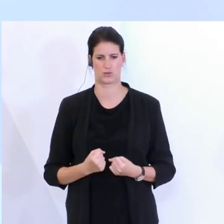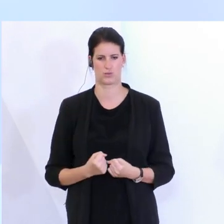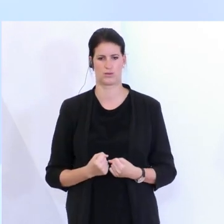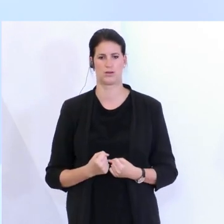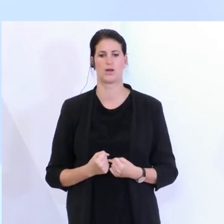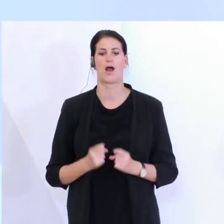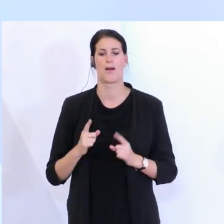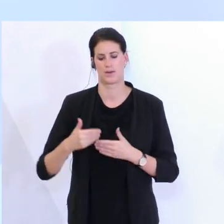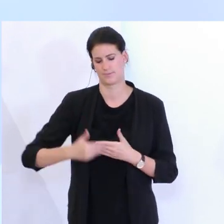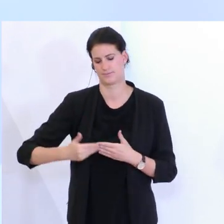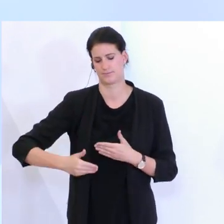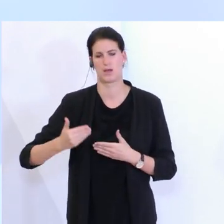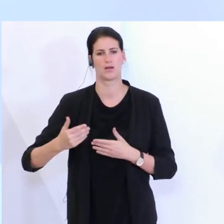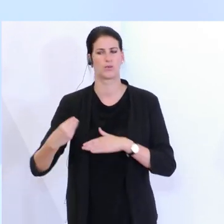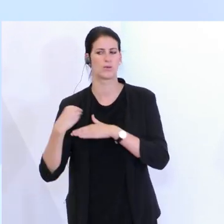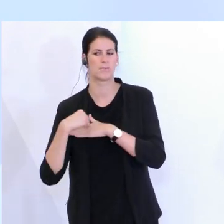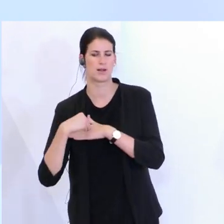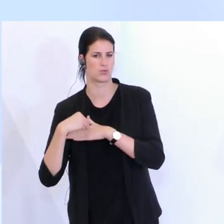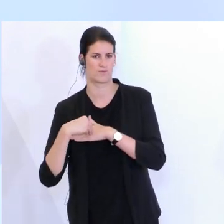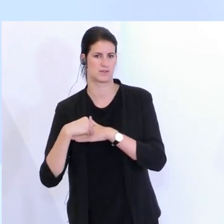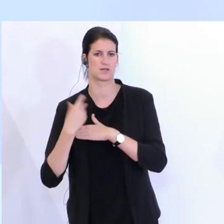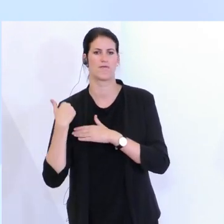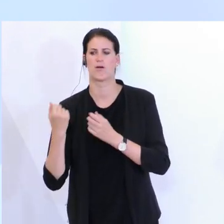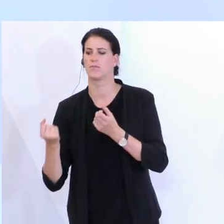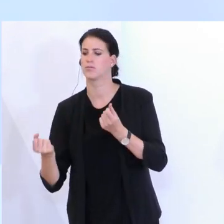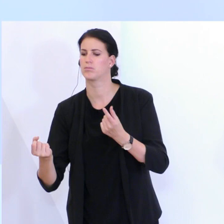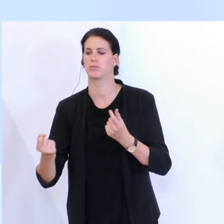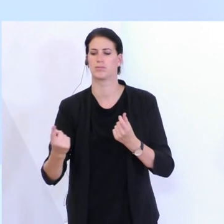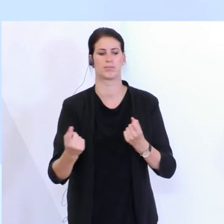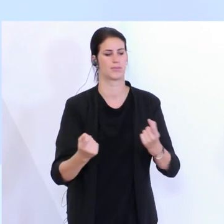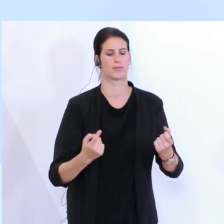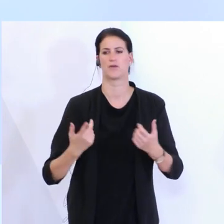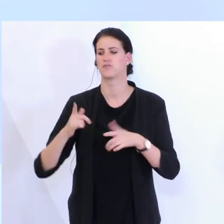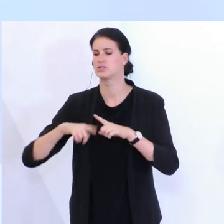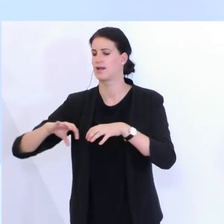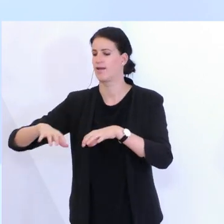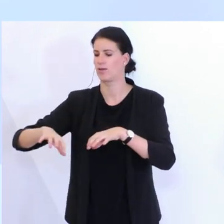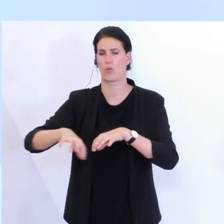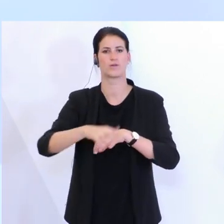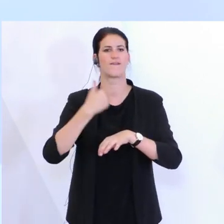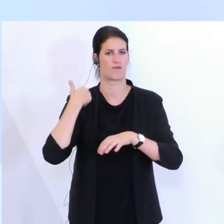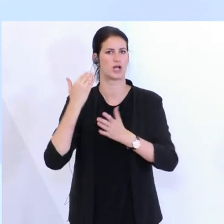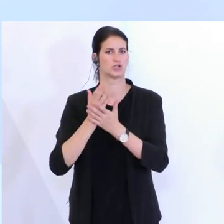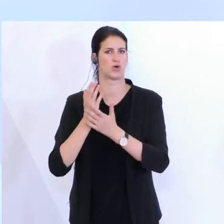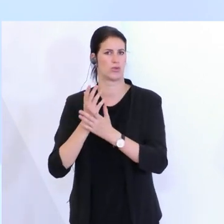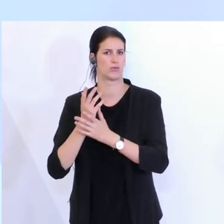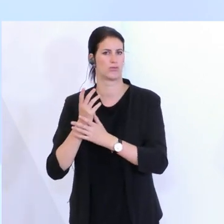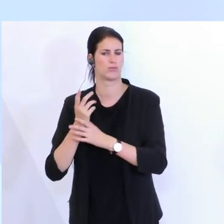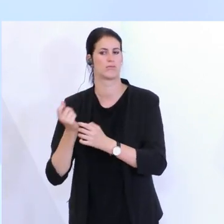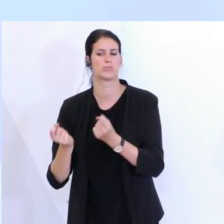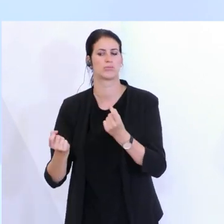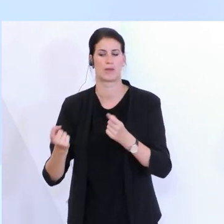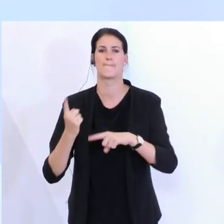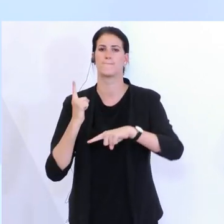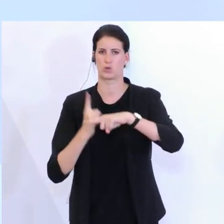immer wieder dann auch die Rückmeldung. Vereinzelt hat es immer wieder in Regionen aus diesem Präventionsprogramm positive